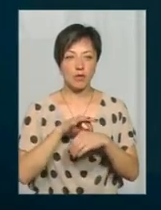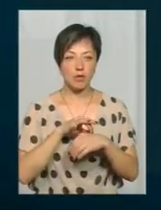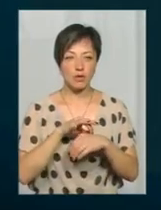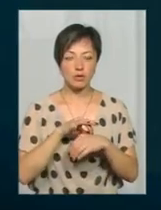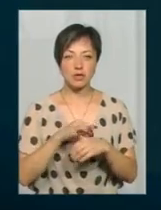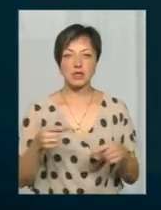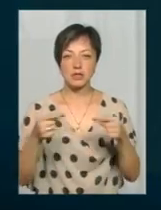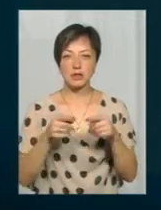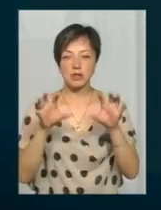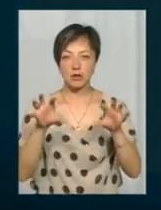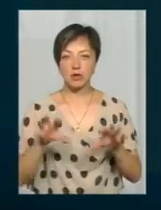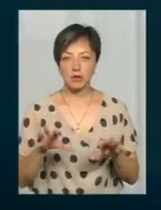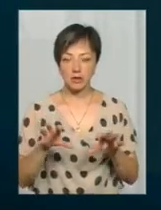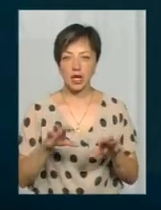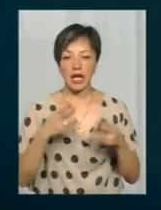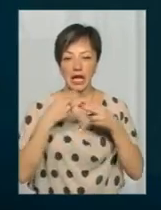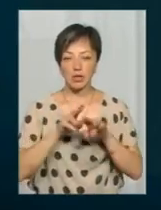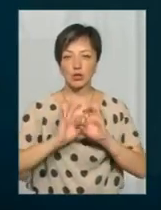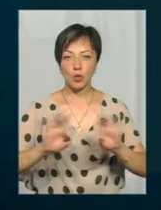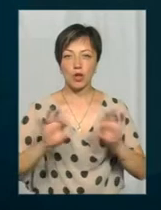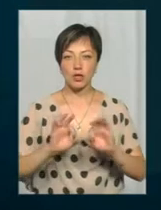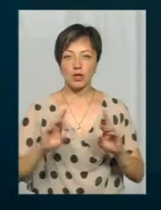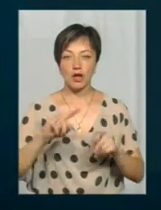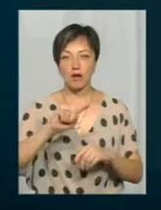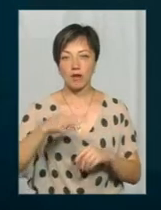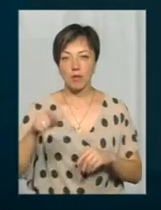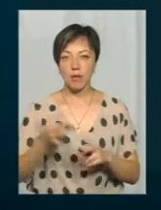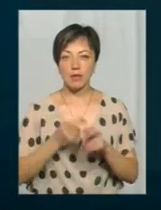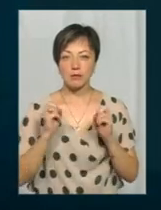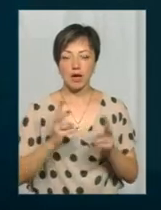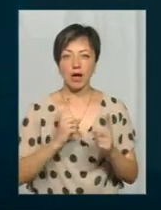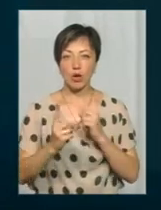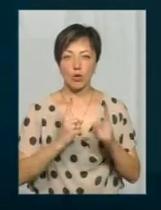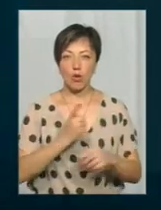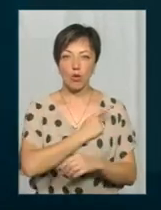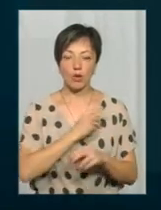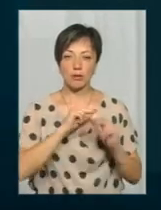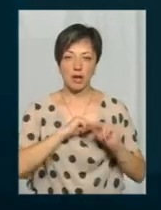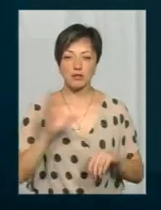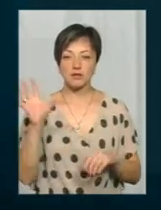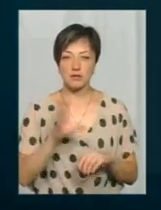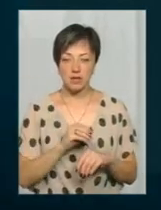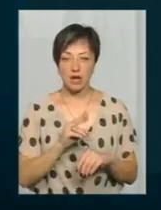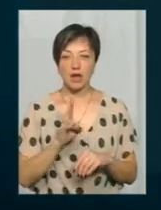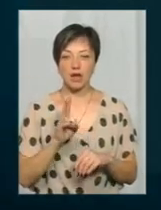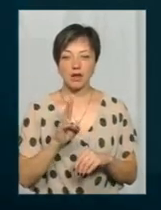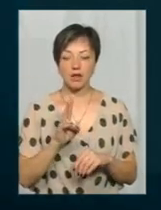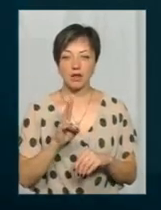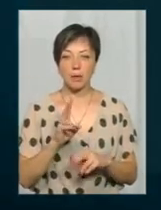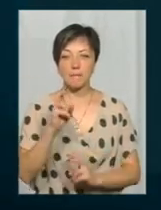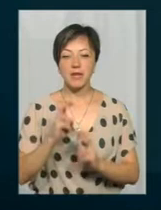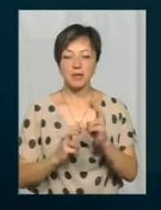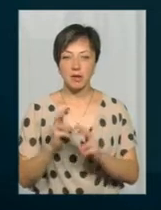чинне законодавство проводимо структажі, так як вимагає і безпека руху, і охорона праці. Тобто все на підприємствах є